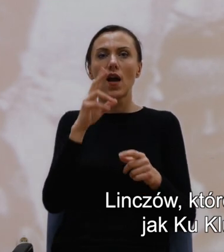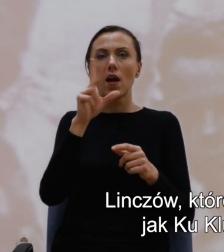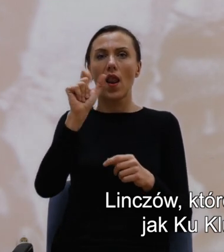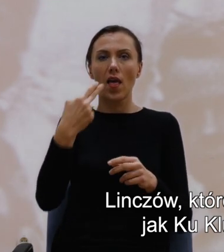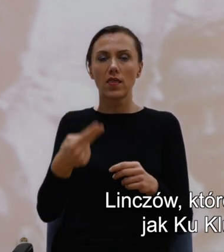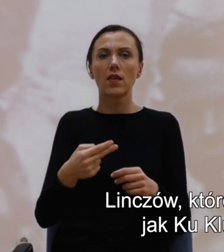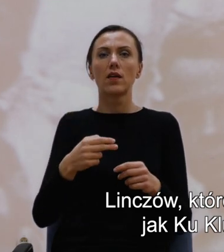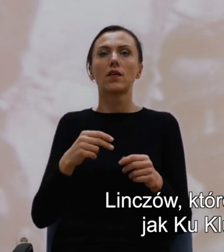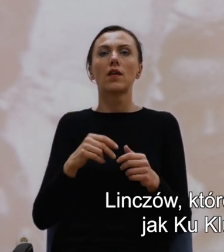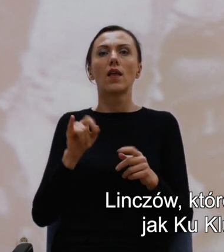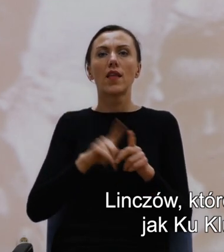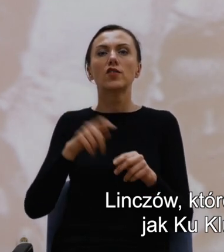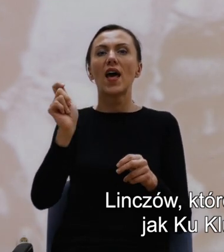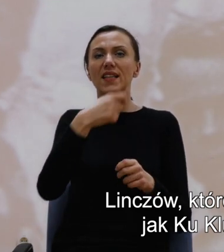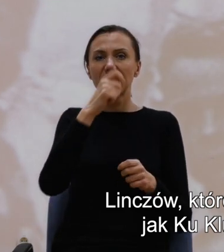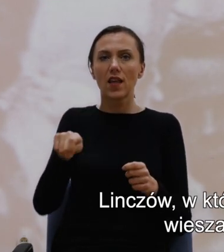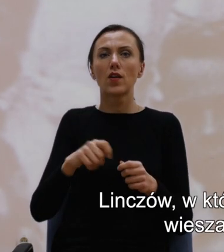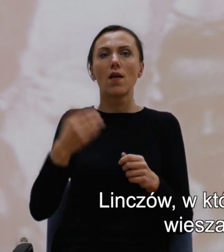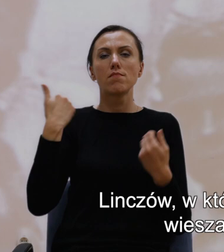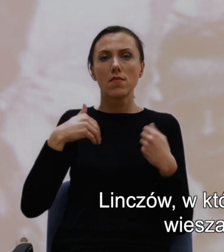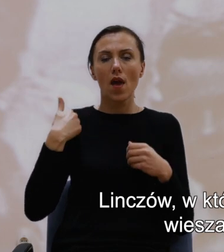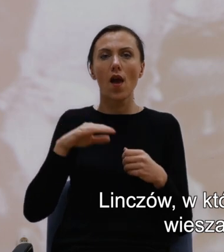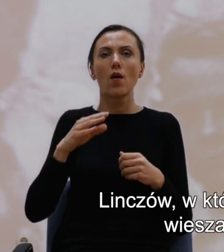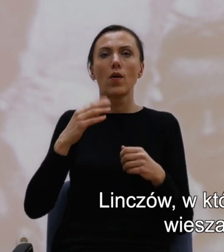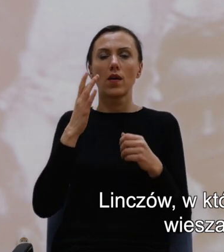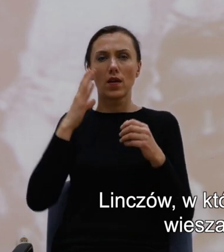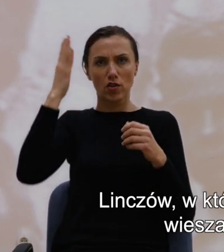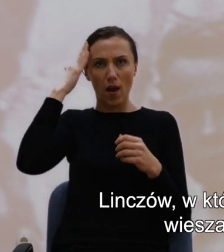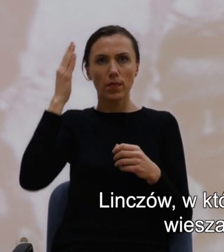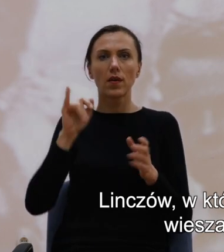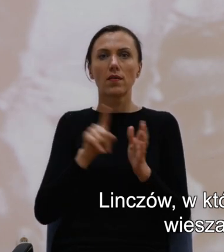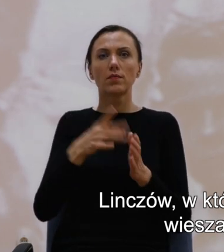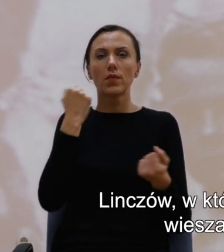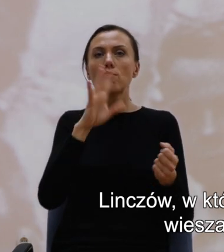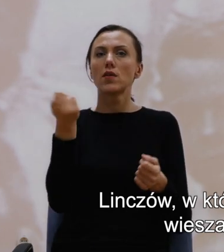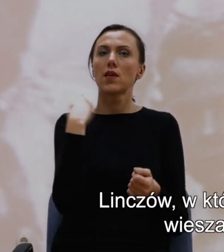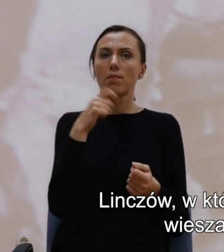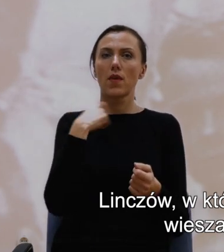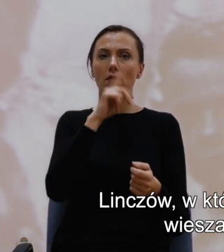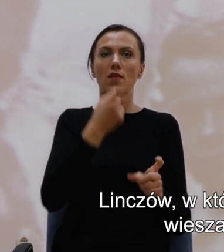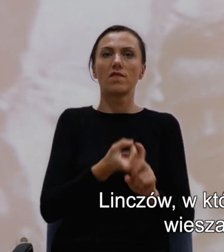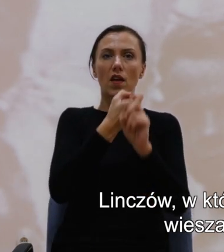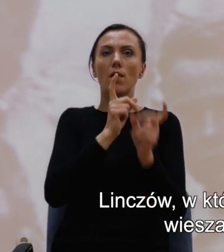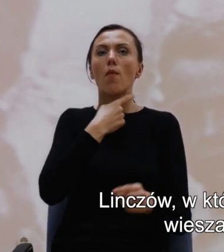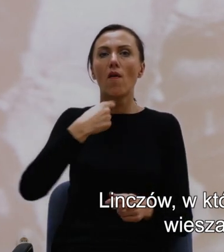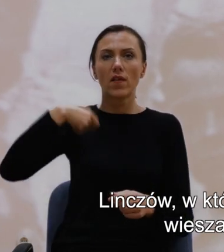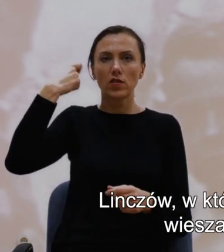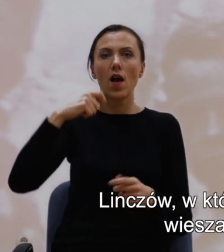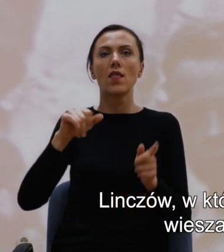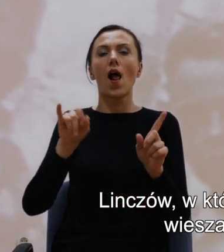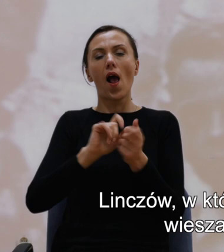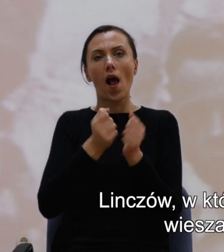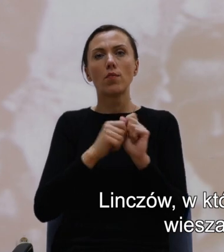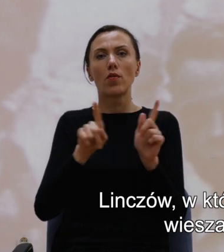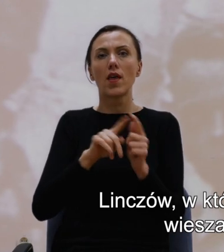Knights of the White Camellia. Linczów, w których dokonywano brutalnego morderstwa, wieszano i podpalano osoby